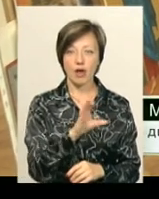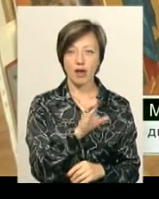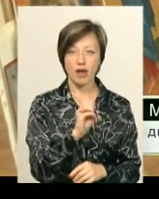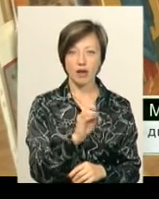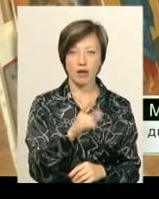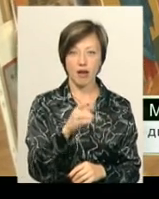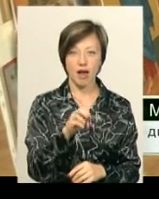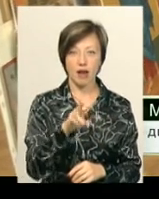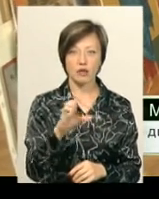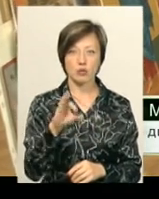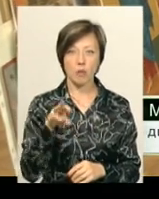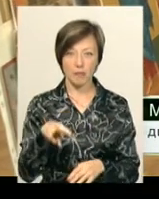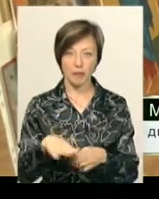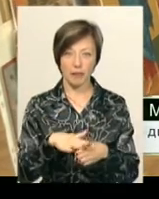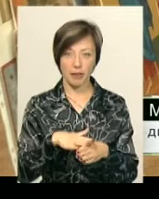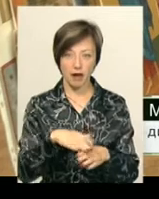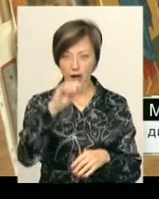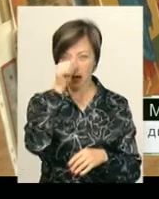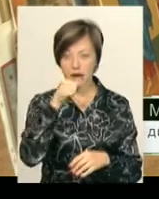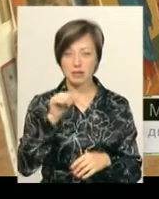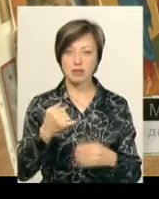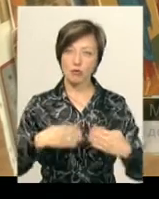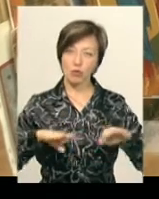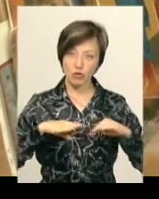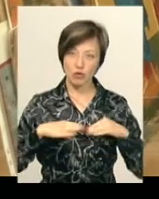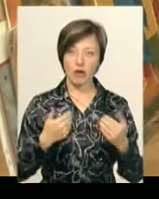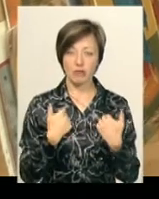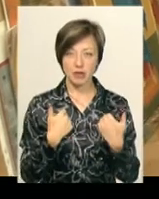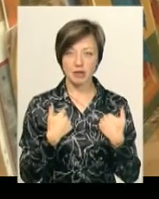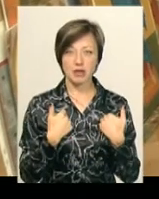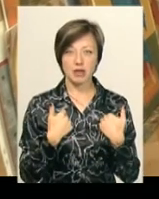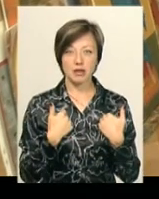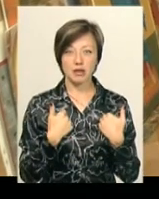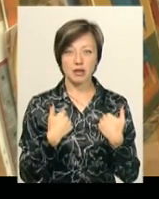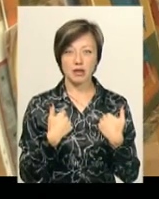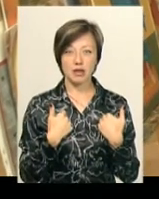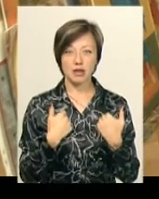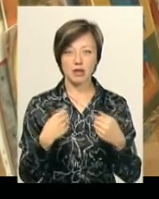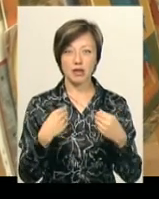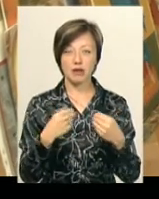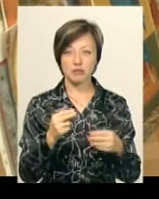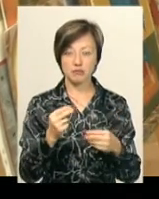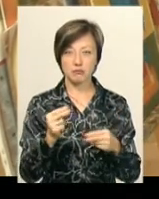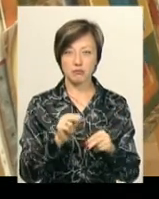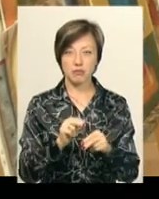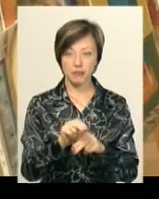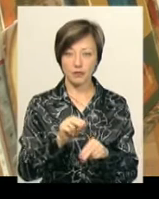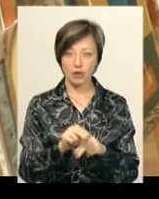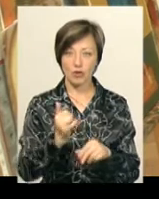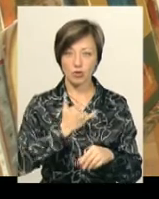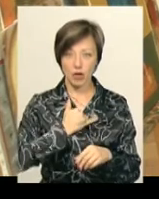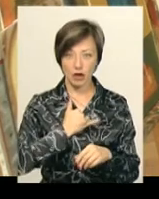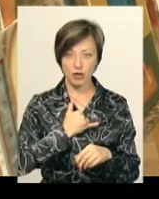Греції. І він запропонував мені давати йому уроки нашого